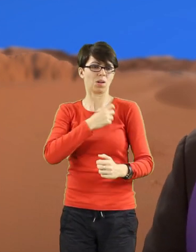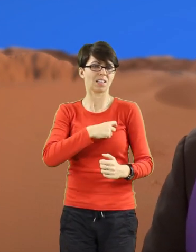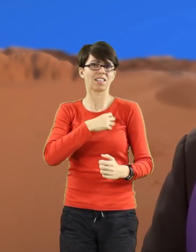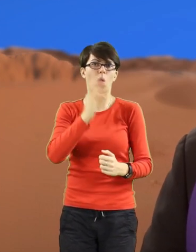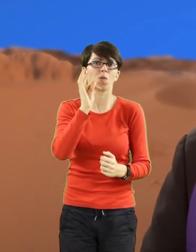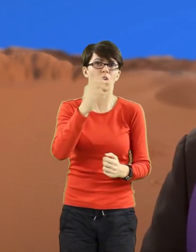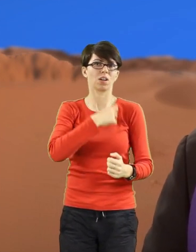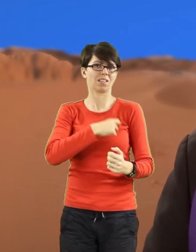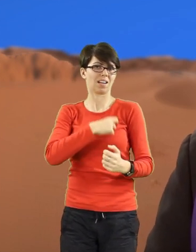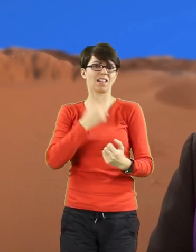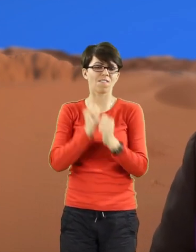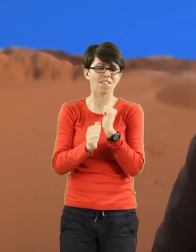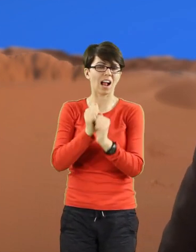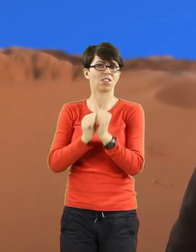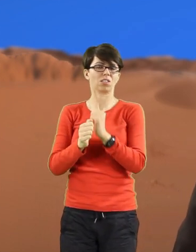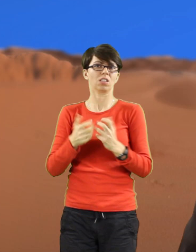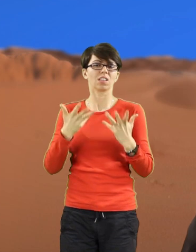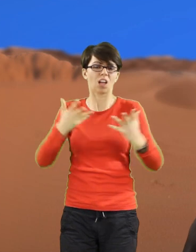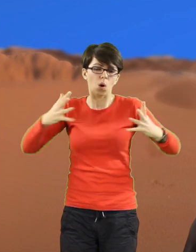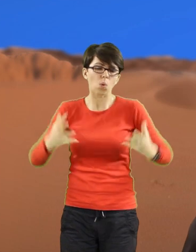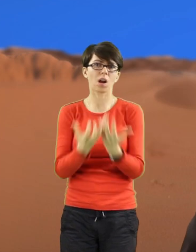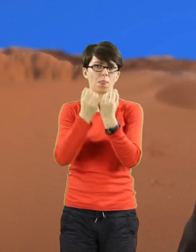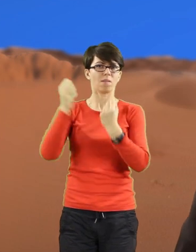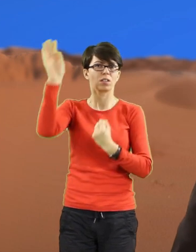oblubienicy. On chce zawalczyć o twoje serce.